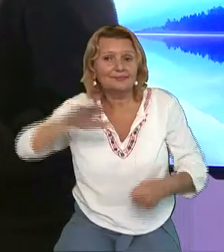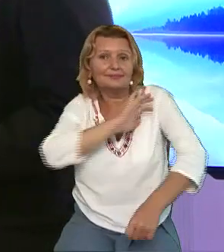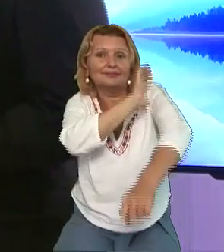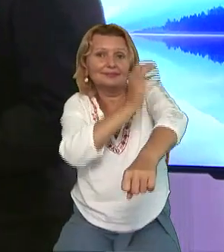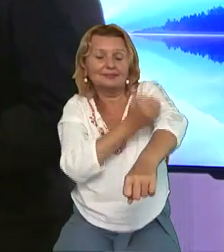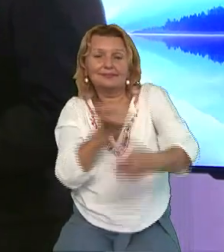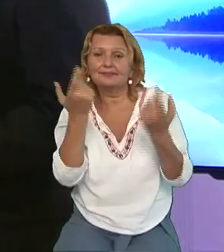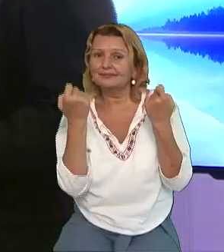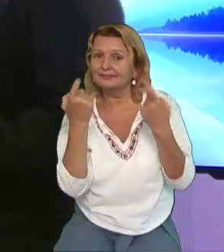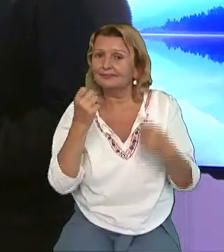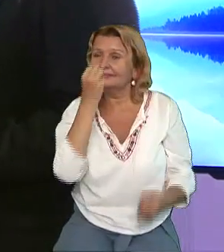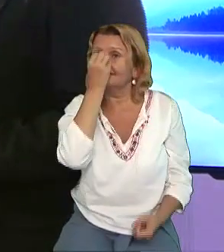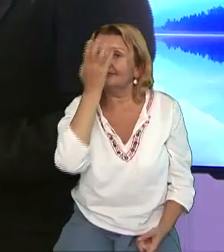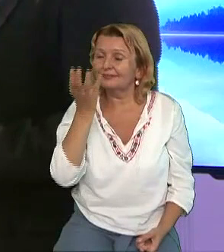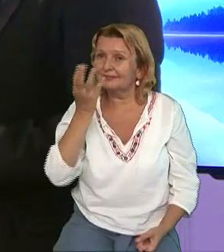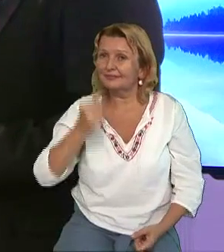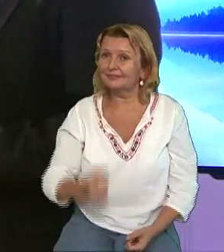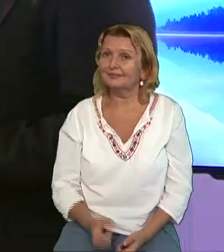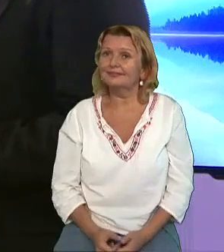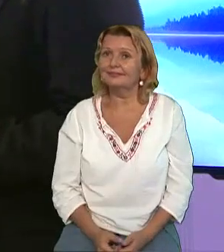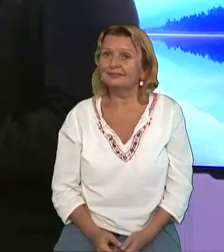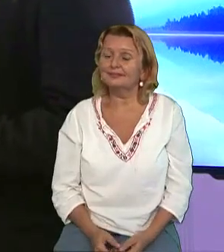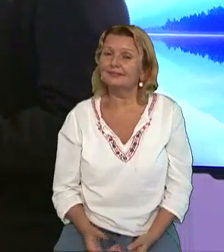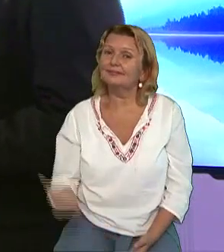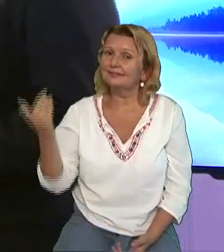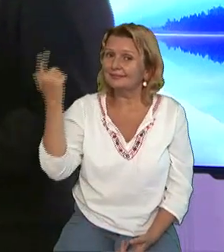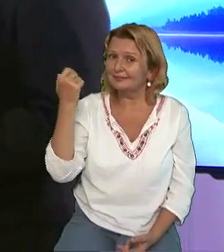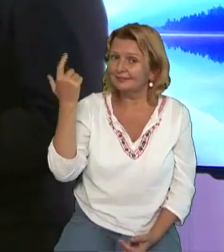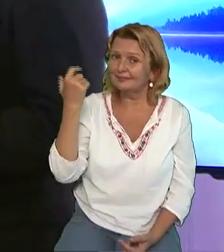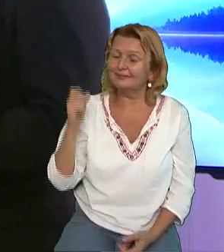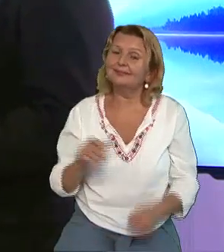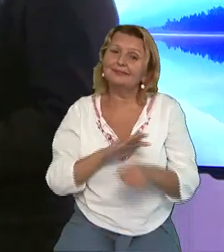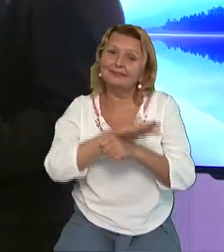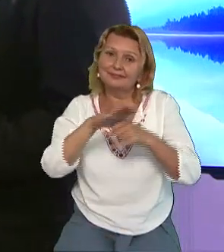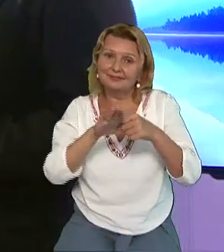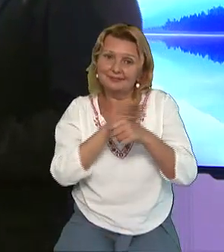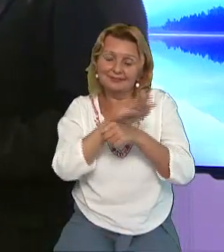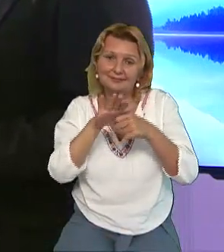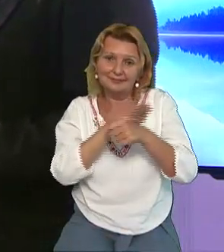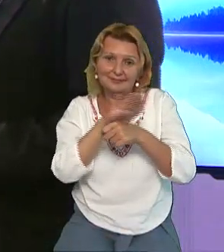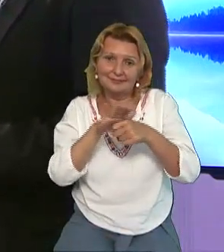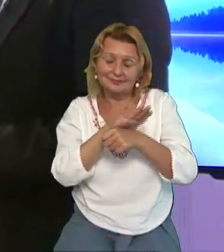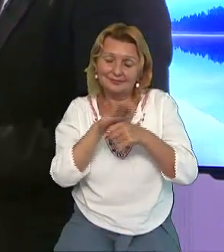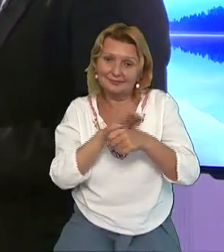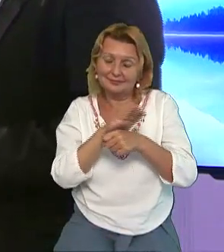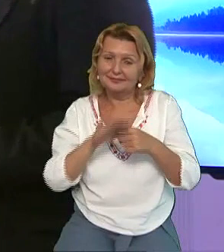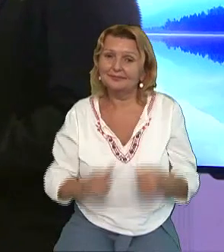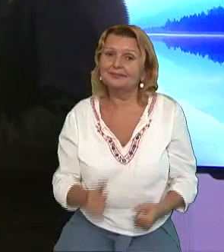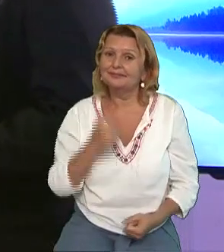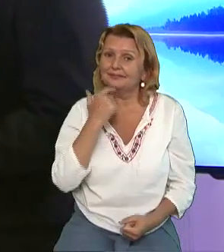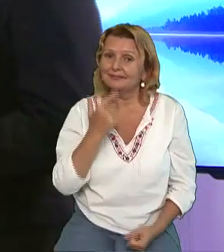Sosirea primătării ce-ai simțit